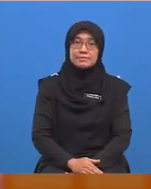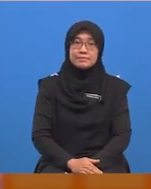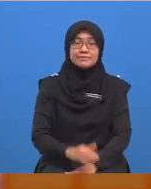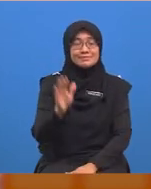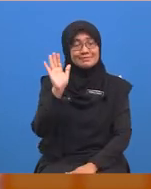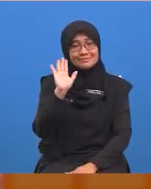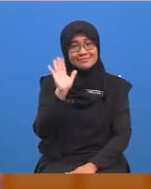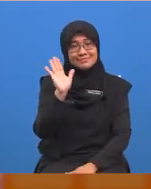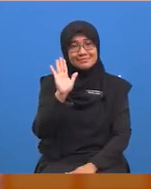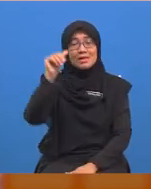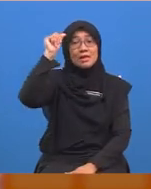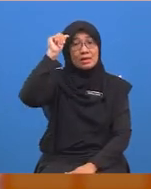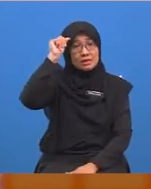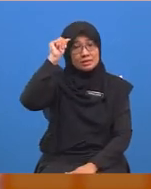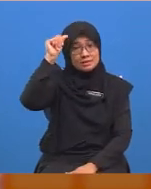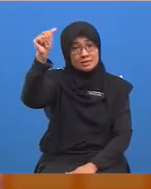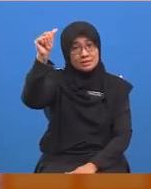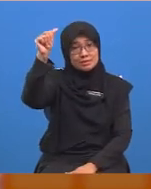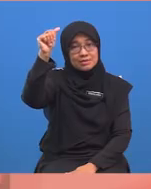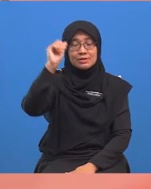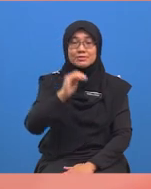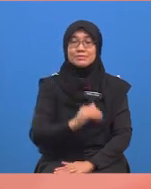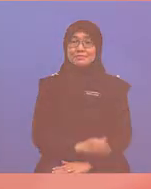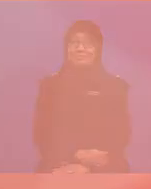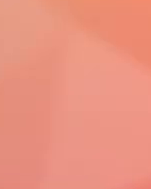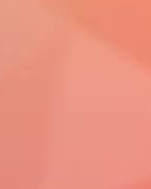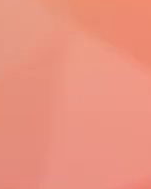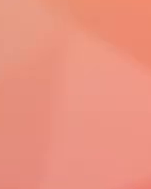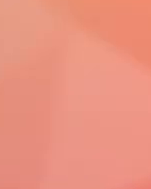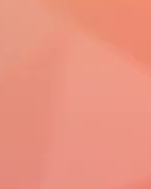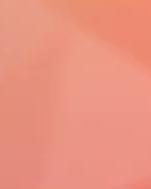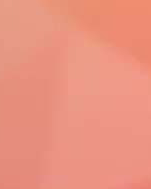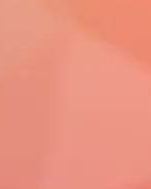Bye-bye. Assalamualaikum warahmatullahi wabarakatuh.